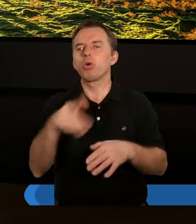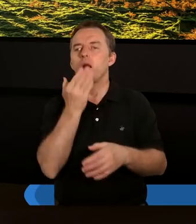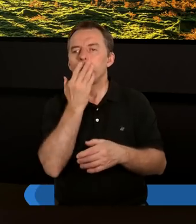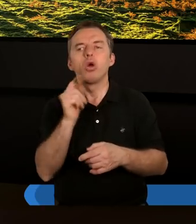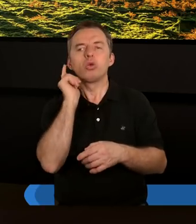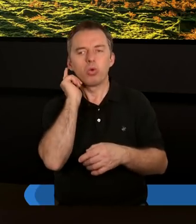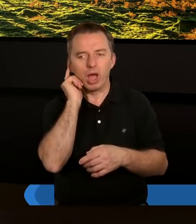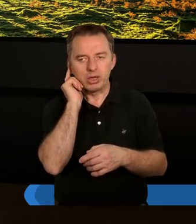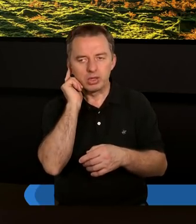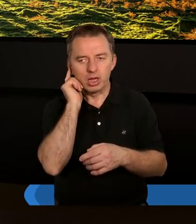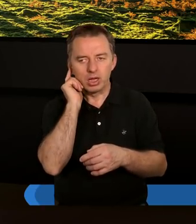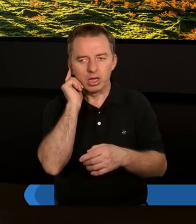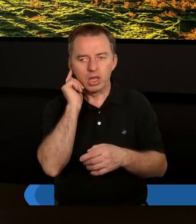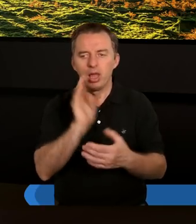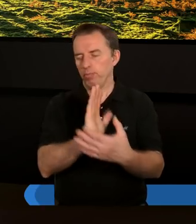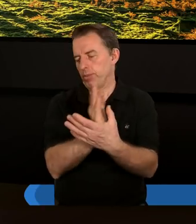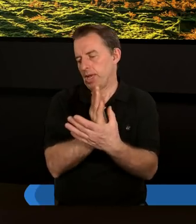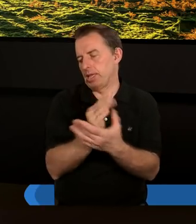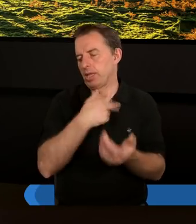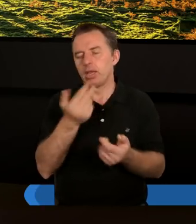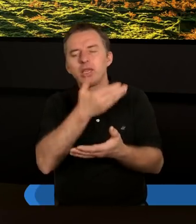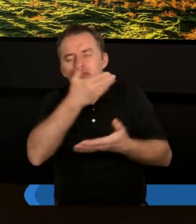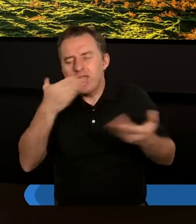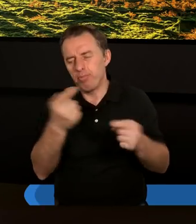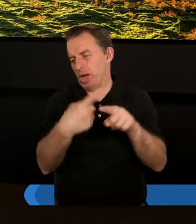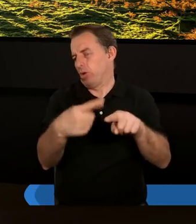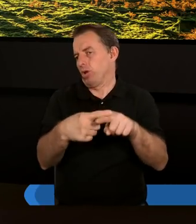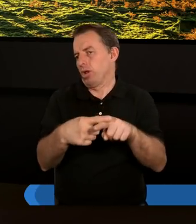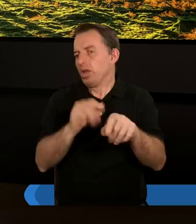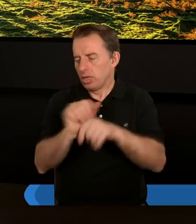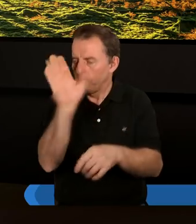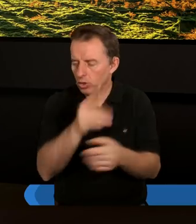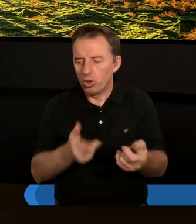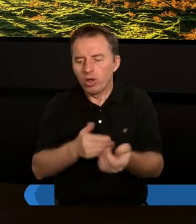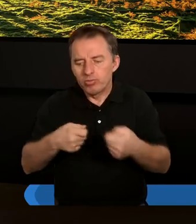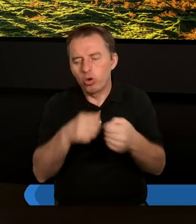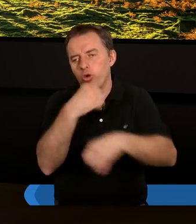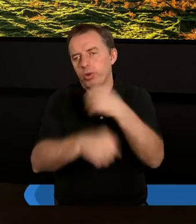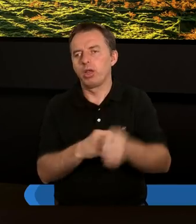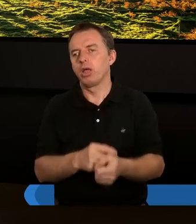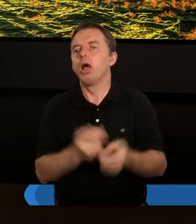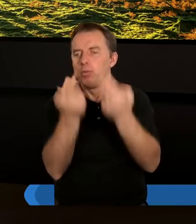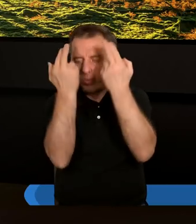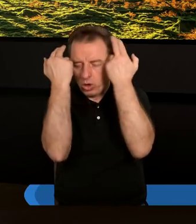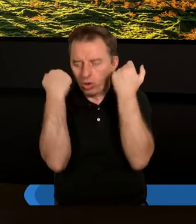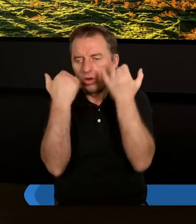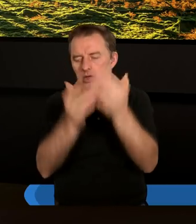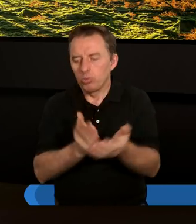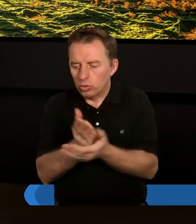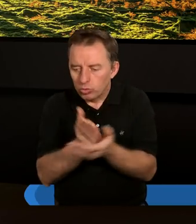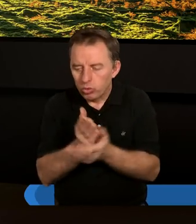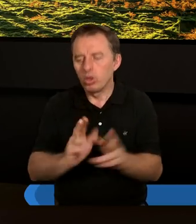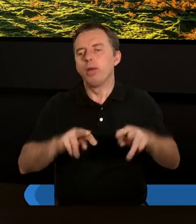Paweł mówi posłuchajcie, między nami nie ma takich różnic. My jesteśmy bożymi współpracownikami, my z pokorą chcemy